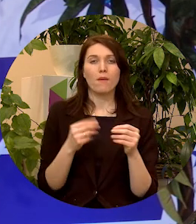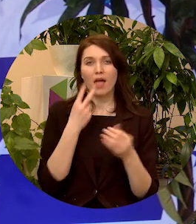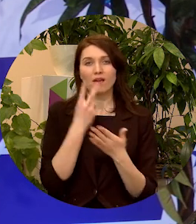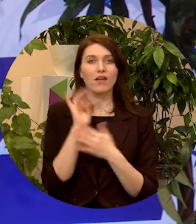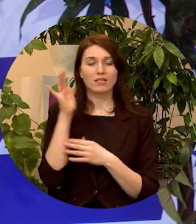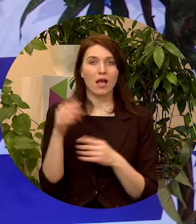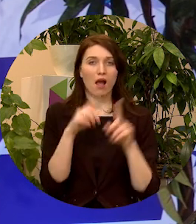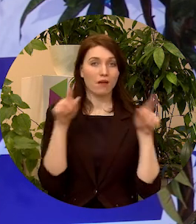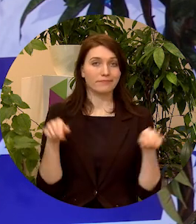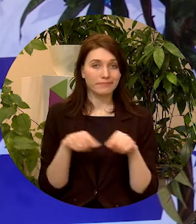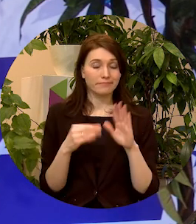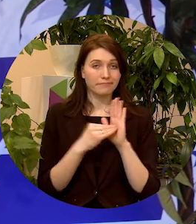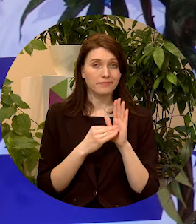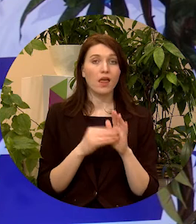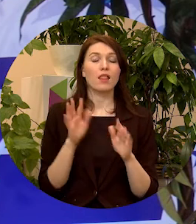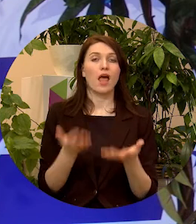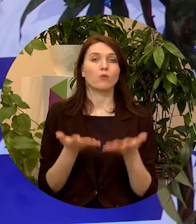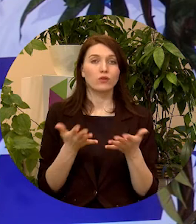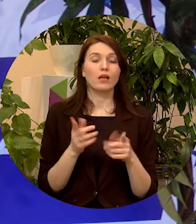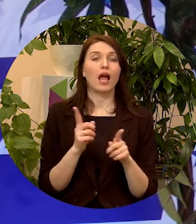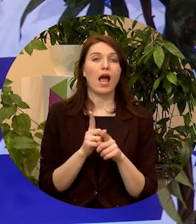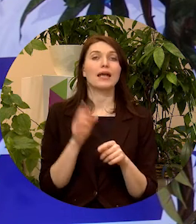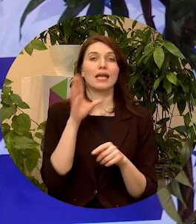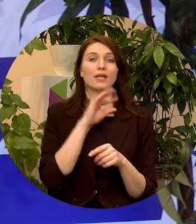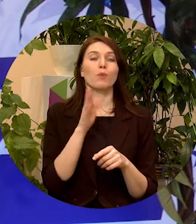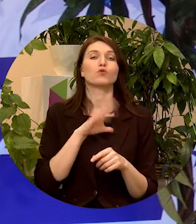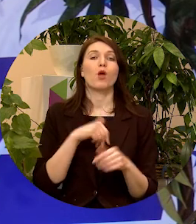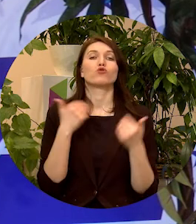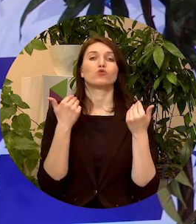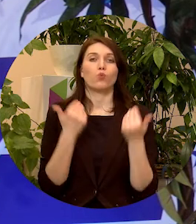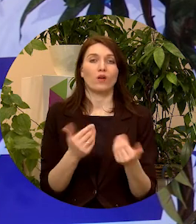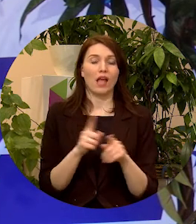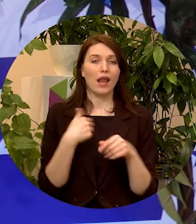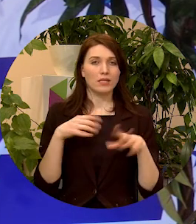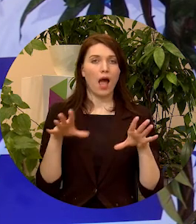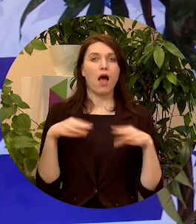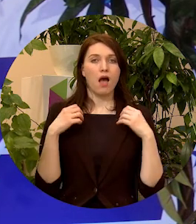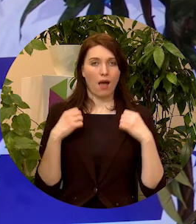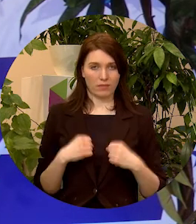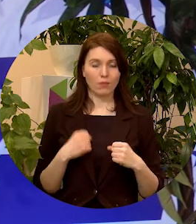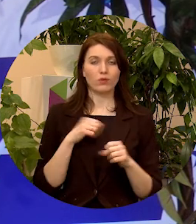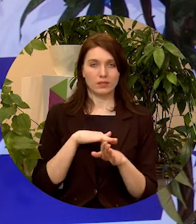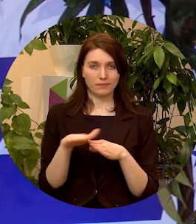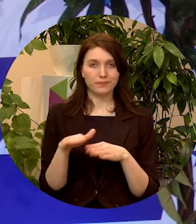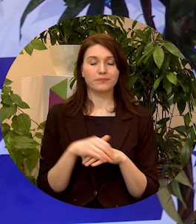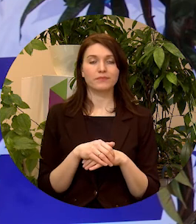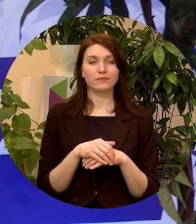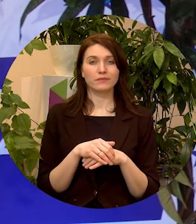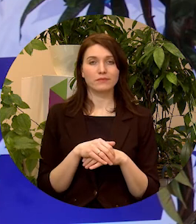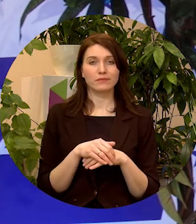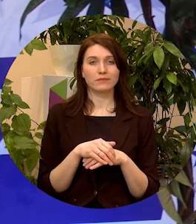akcentētu to, ka tāda iespēja būs arī pēc šodienas, un es arī apņemos to izdarīt. Ja